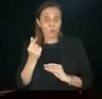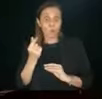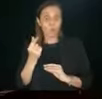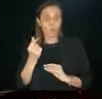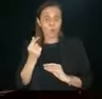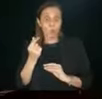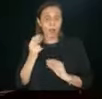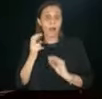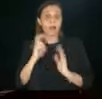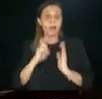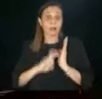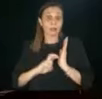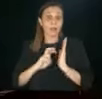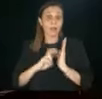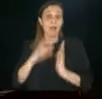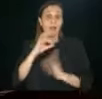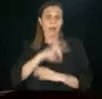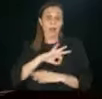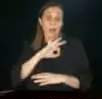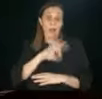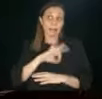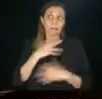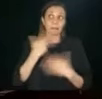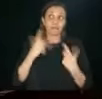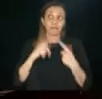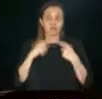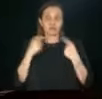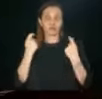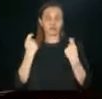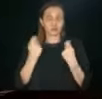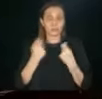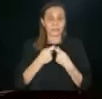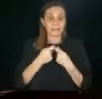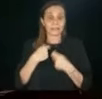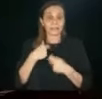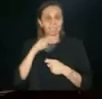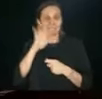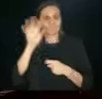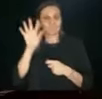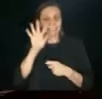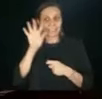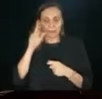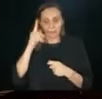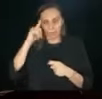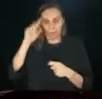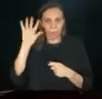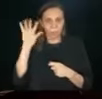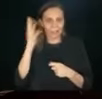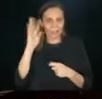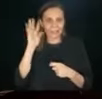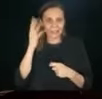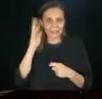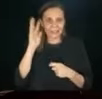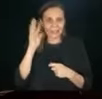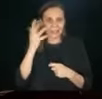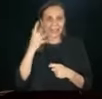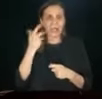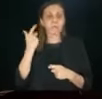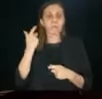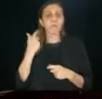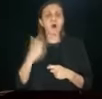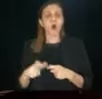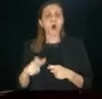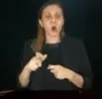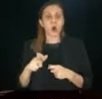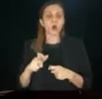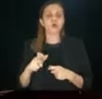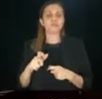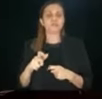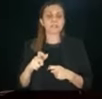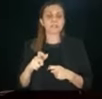per stare sul generico. Mi sembrerebbe una follia, mi sembra una follia perché